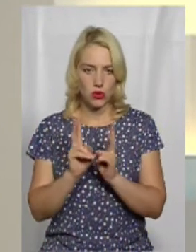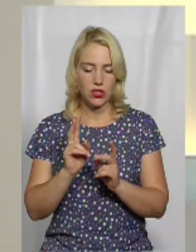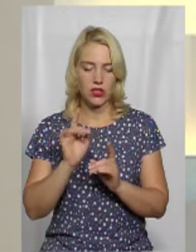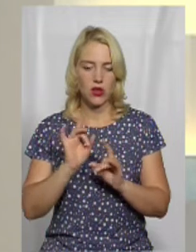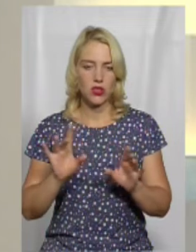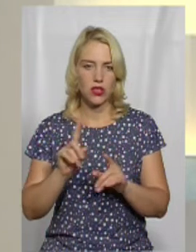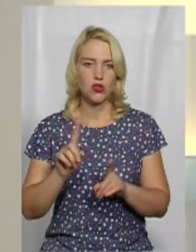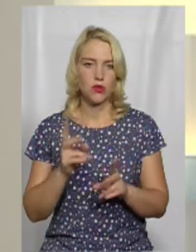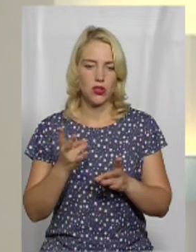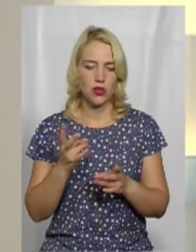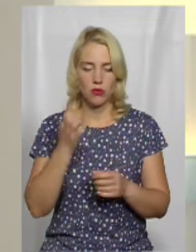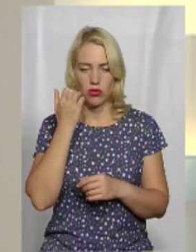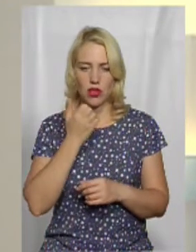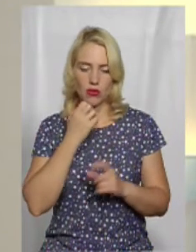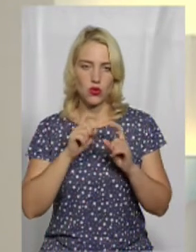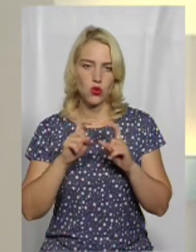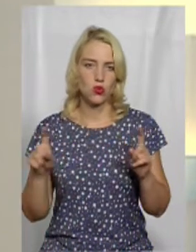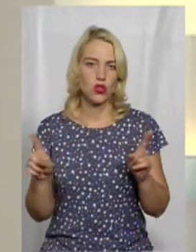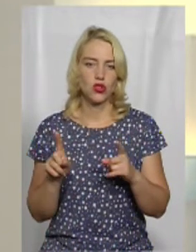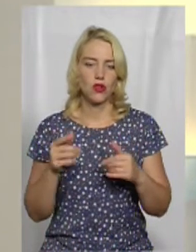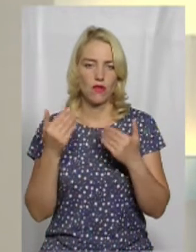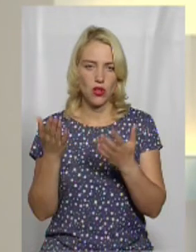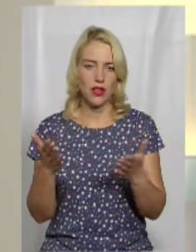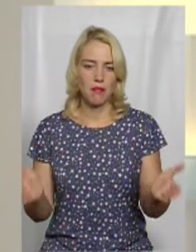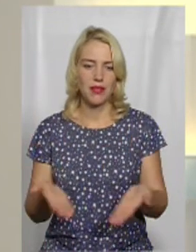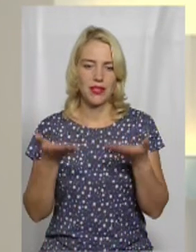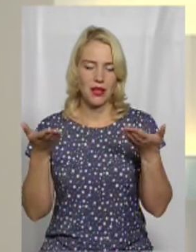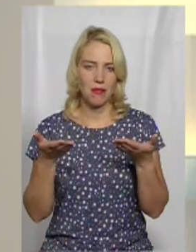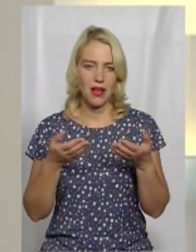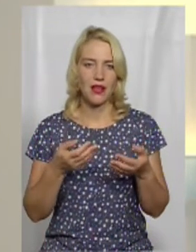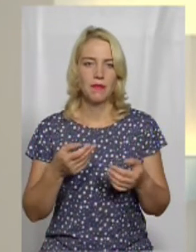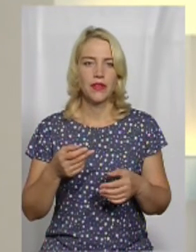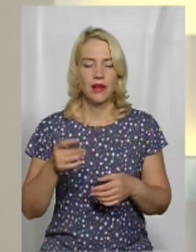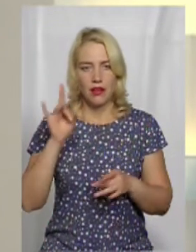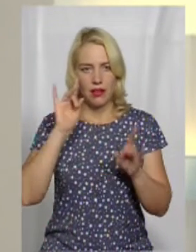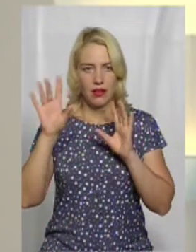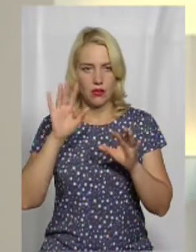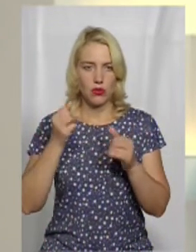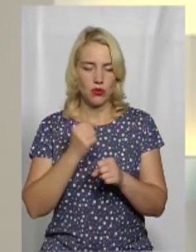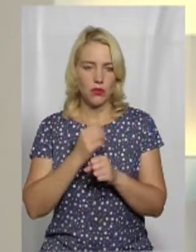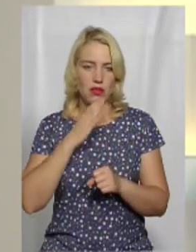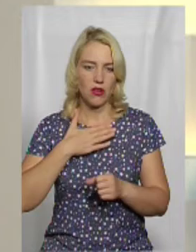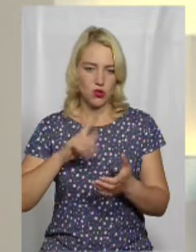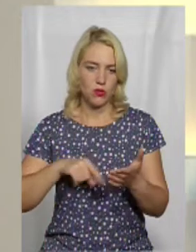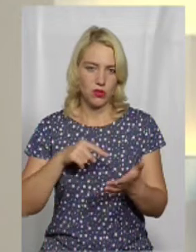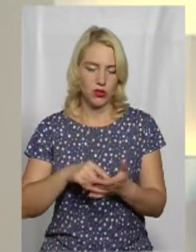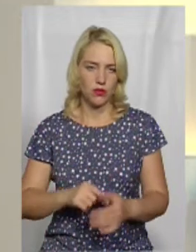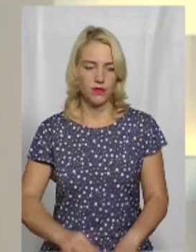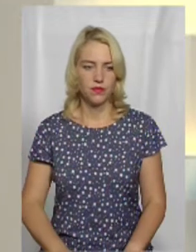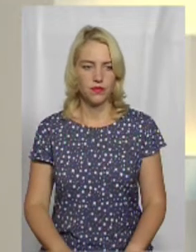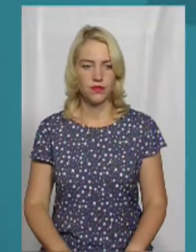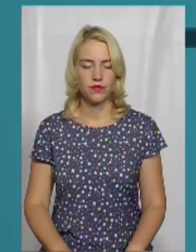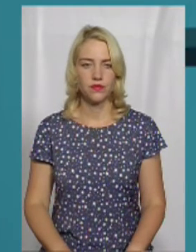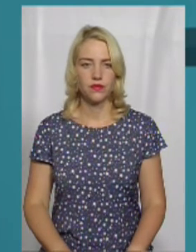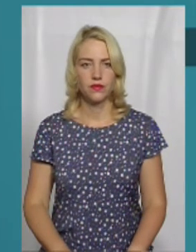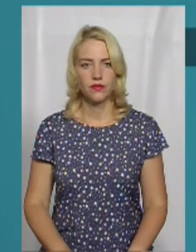потрібно дякувати студії за те, що вона піднімає рейтинги нашого міста. Детальніше у наступному коментарі. Дивимось.